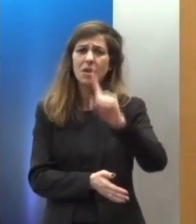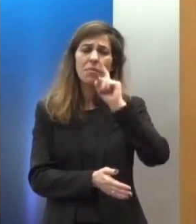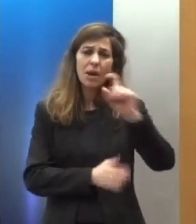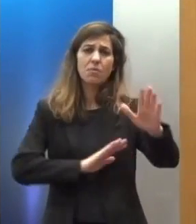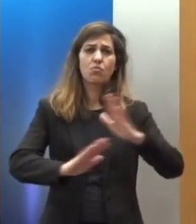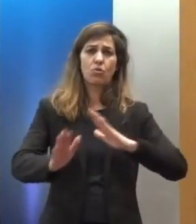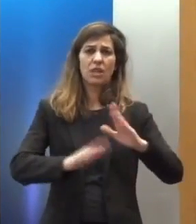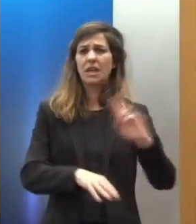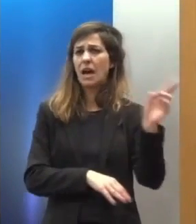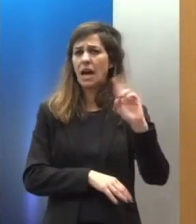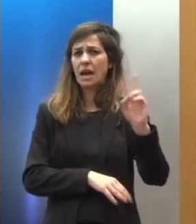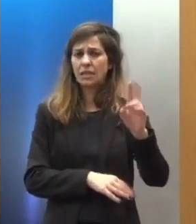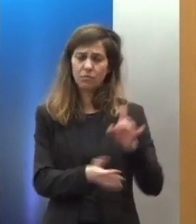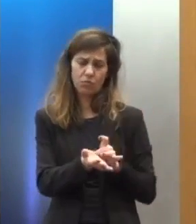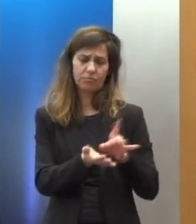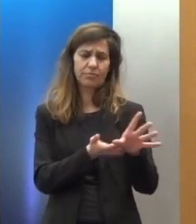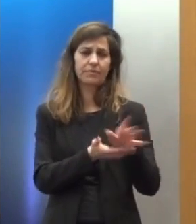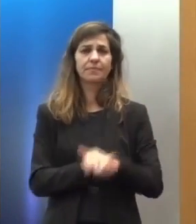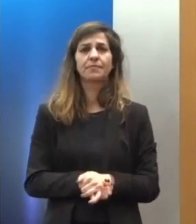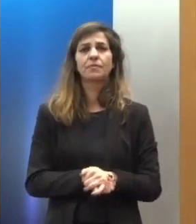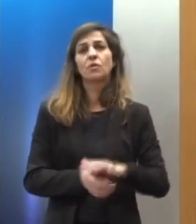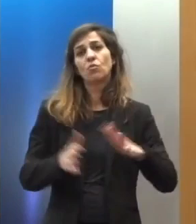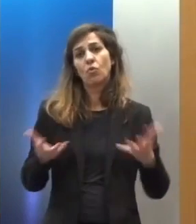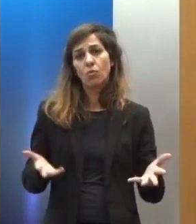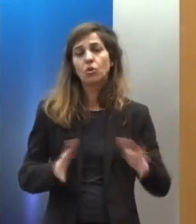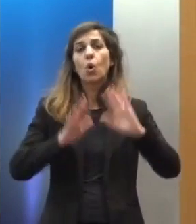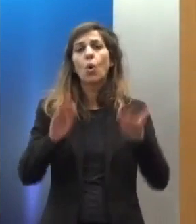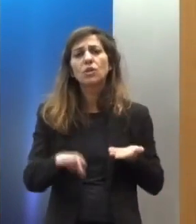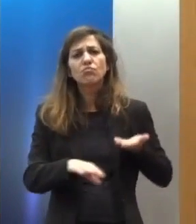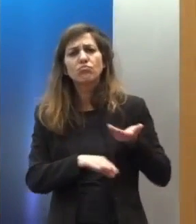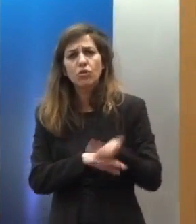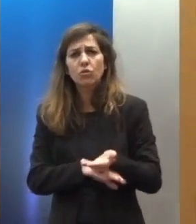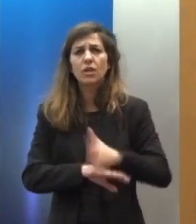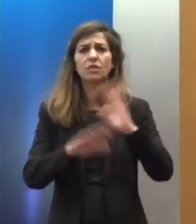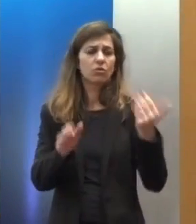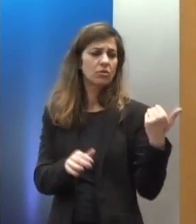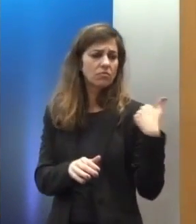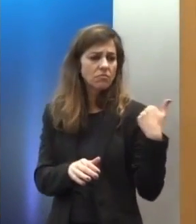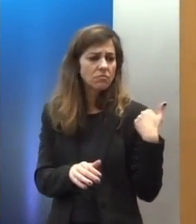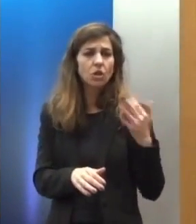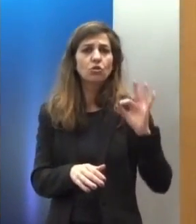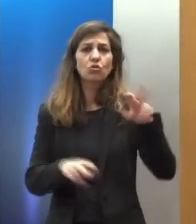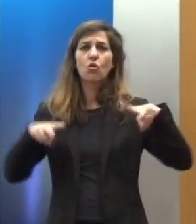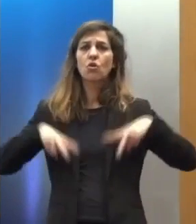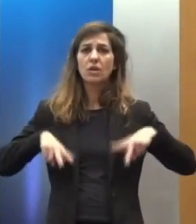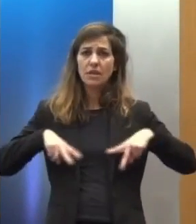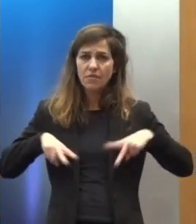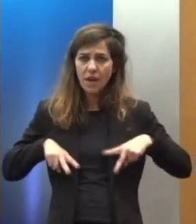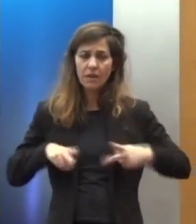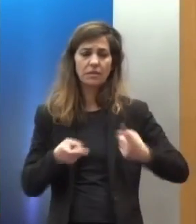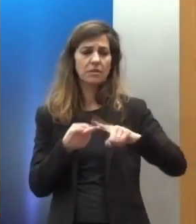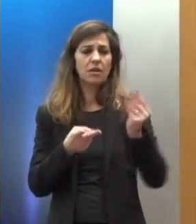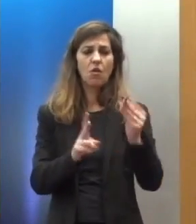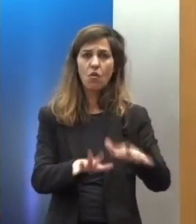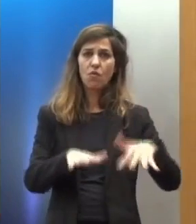μυσαλλοδοξίας. Επομένως, κάθε πρόταση ή επισήμαση ή παρέμβαση που θα βοηθούσε την κυβέρνηση αλλά και τη Βουλή των Ελλήνων